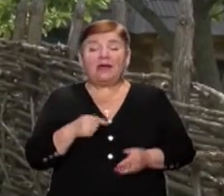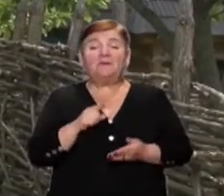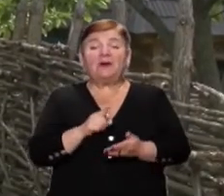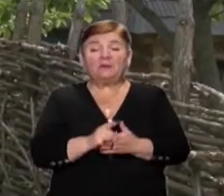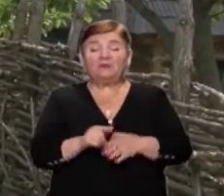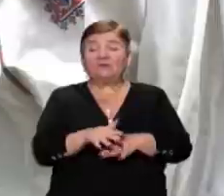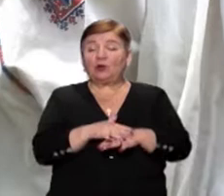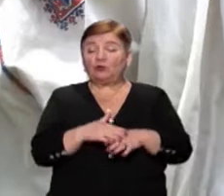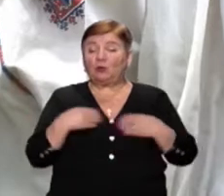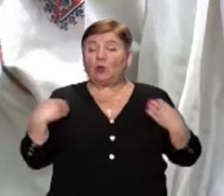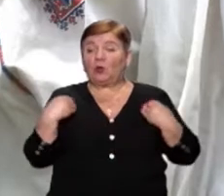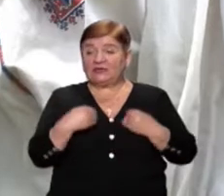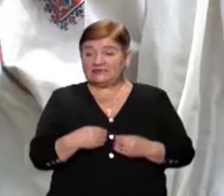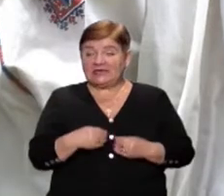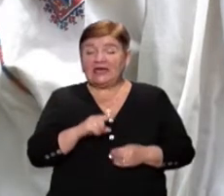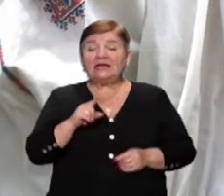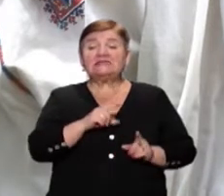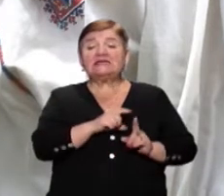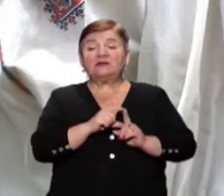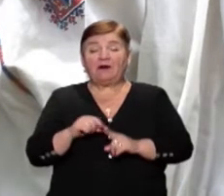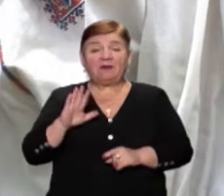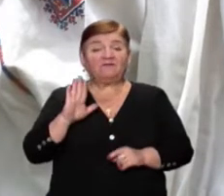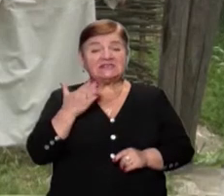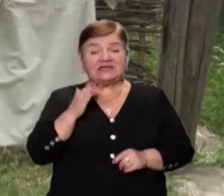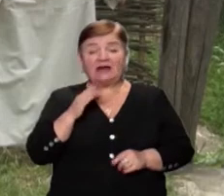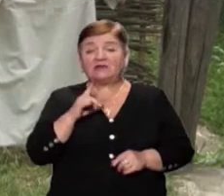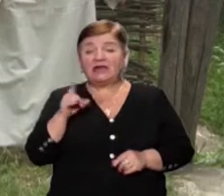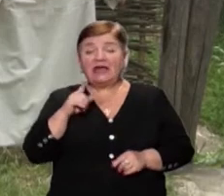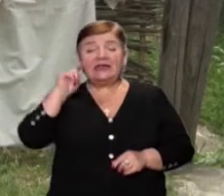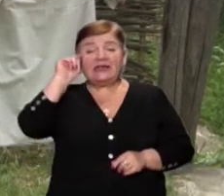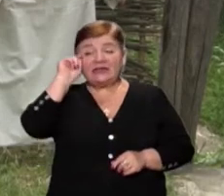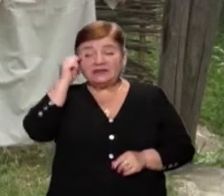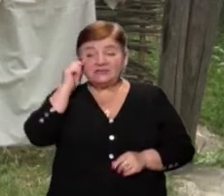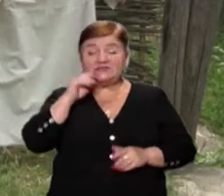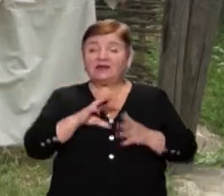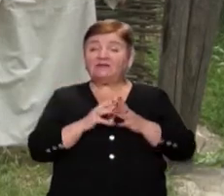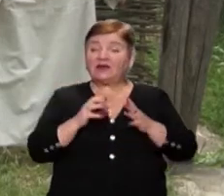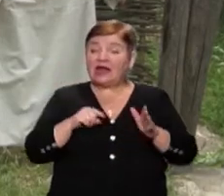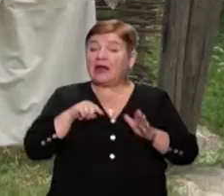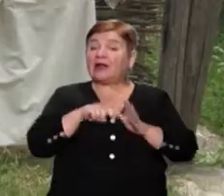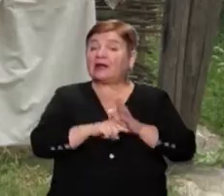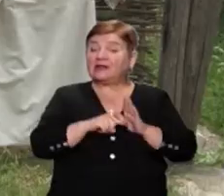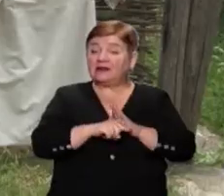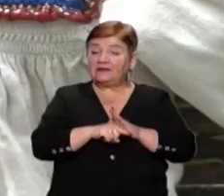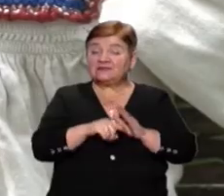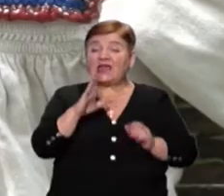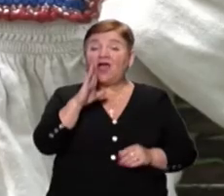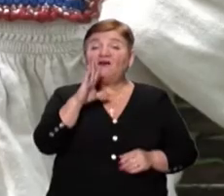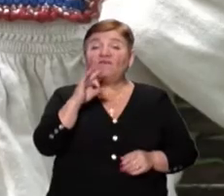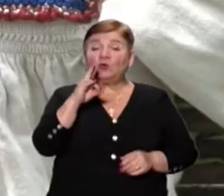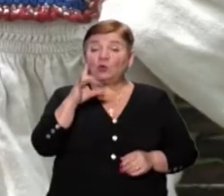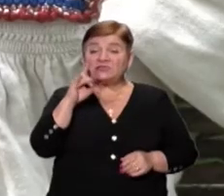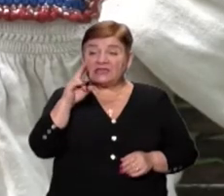у народному одязі. За словами Василя Коцана, для Тячівщини та Виноградівщини характерні волоські сорочки, які